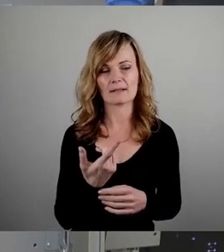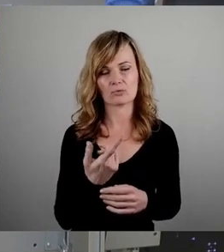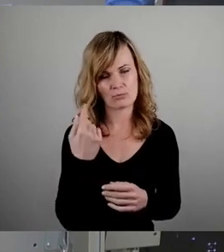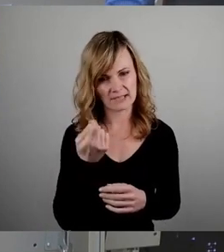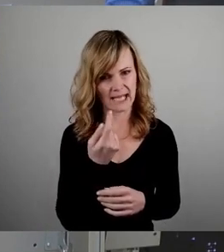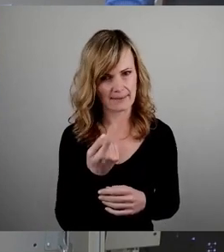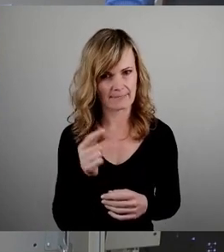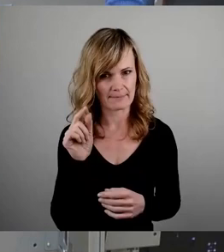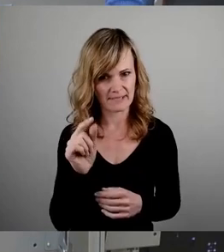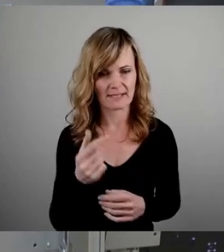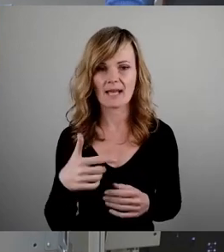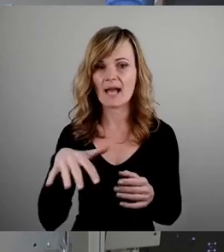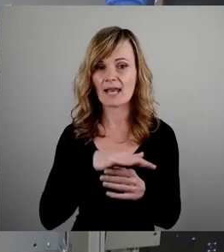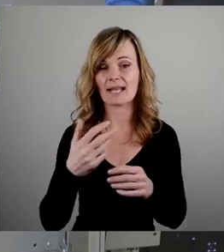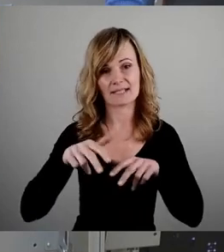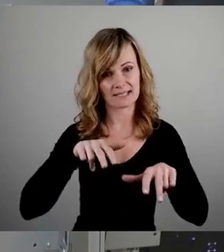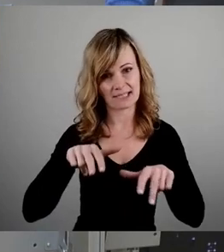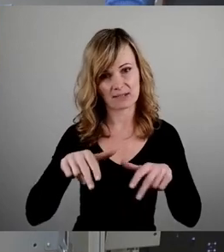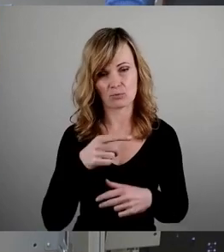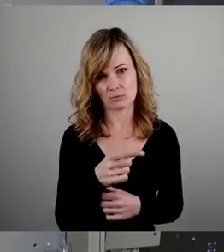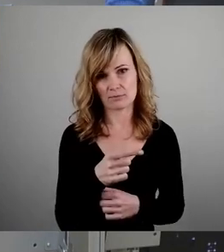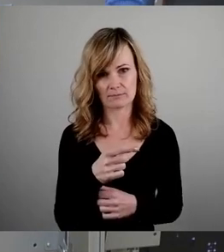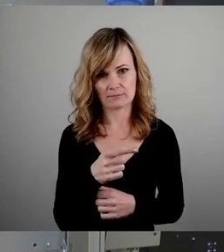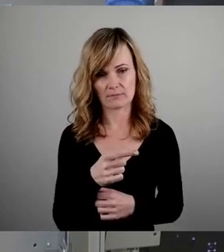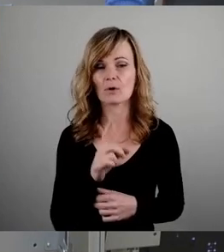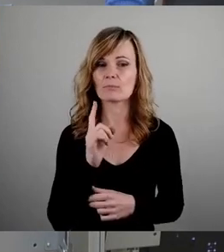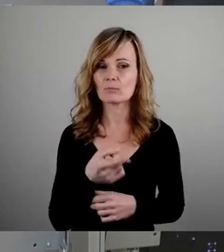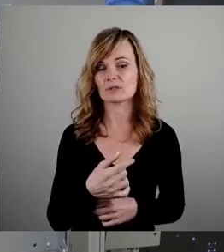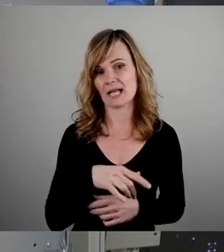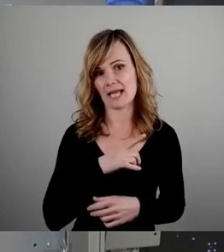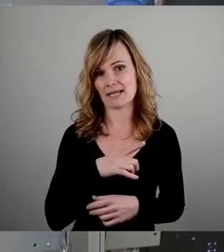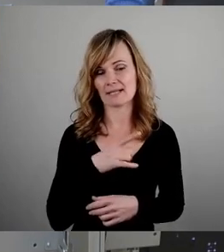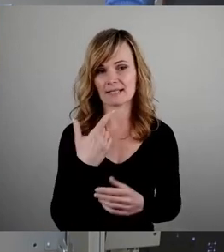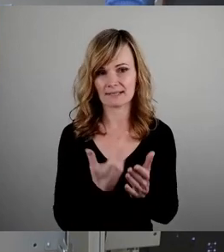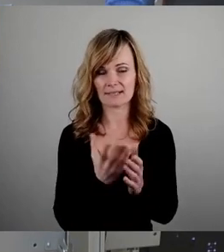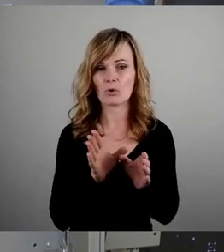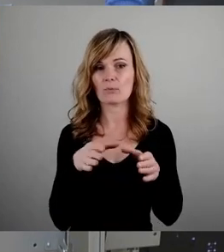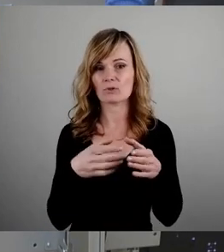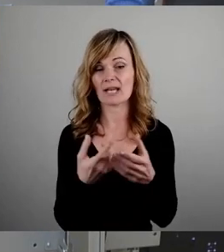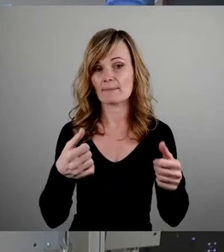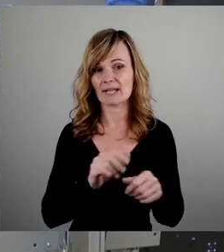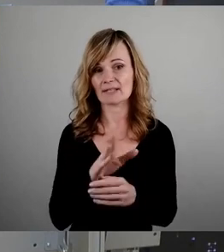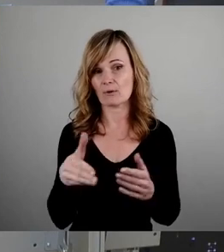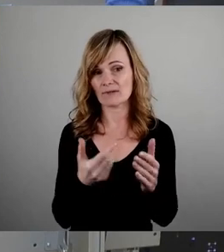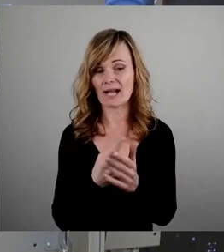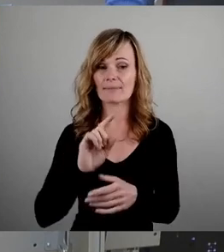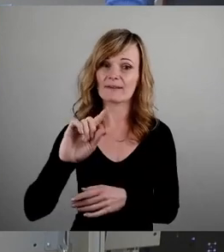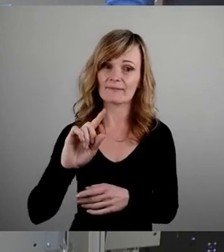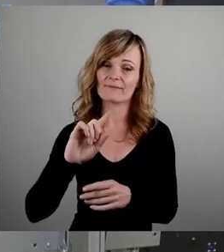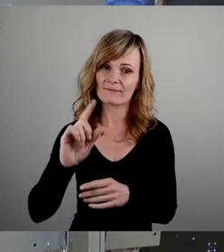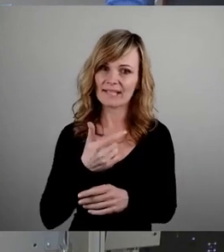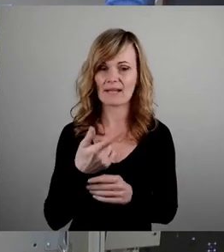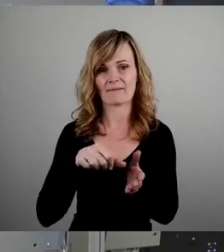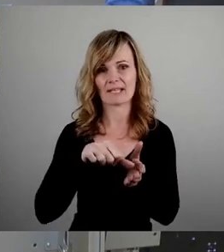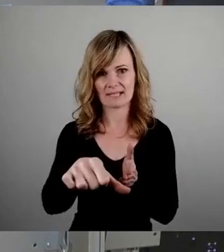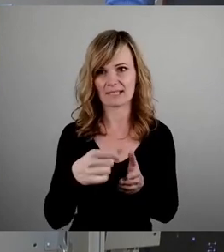Die Landesregierung müsste eigentlich diese kommunale Pflichtaufgabe refinanzieren, weigert sich